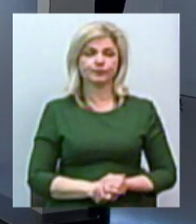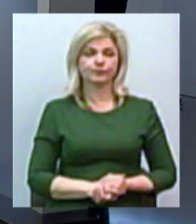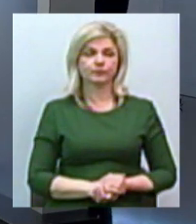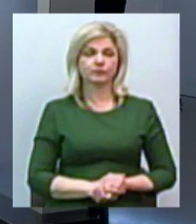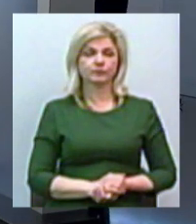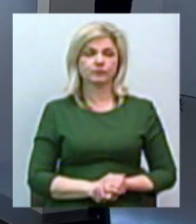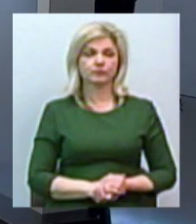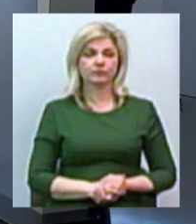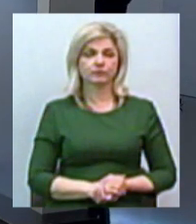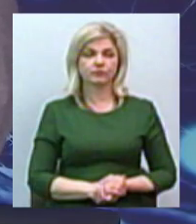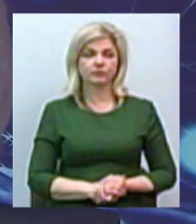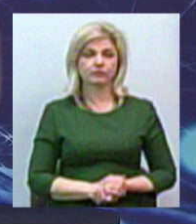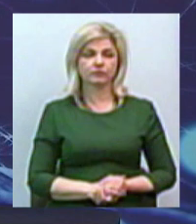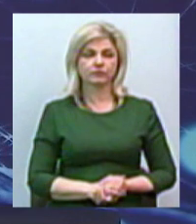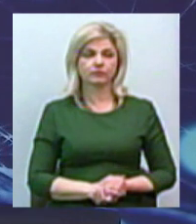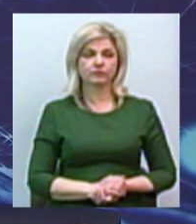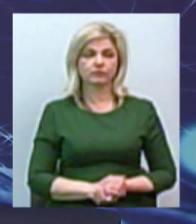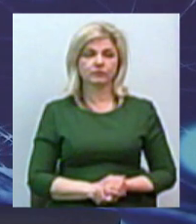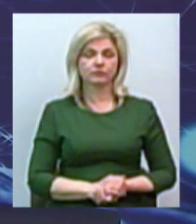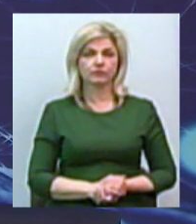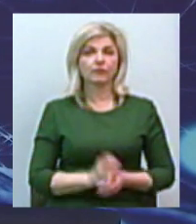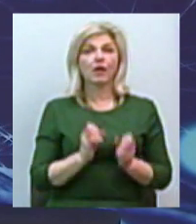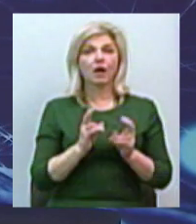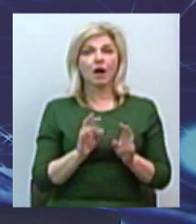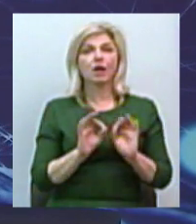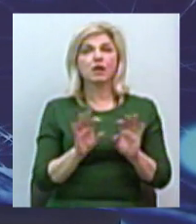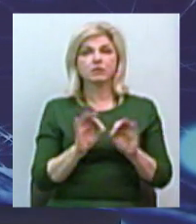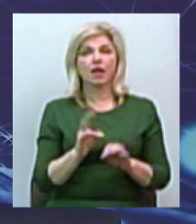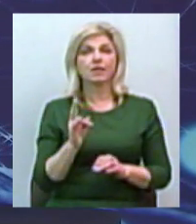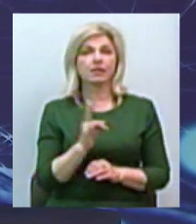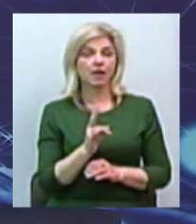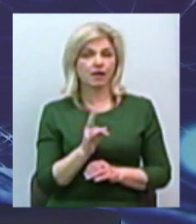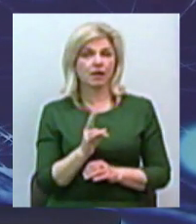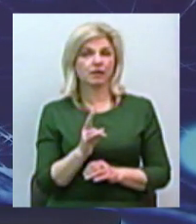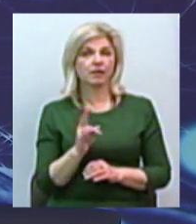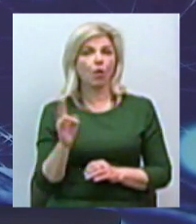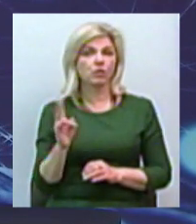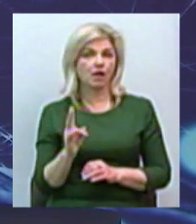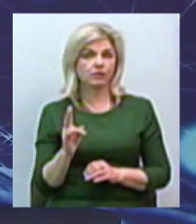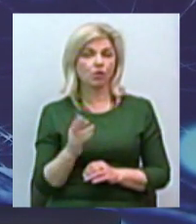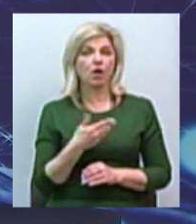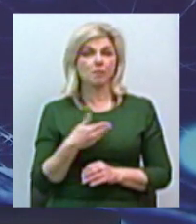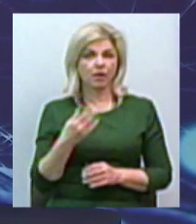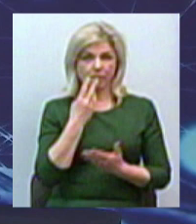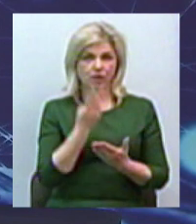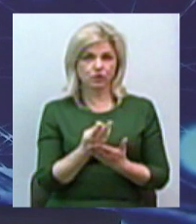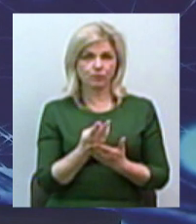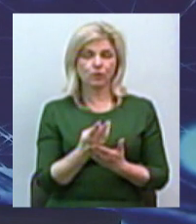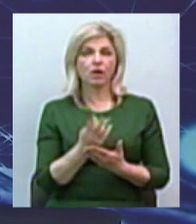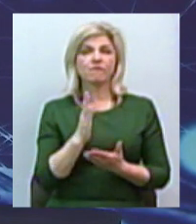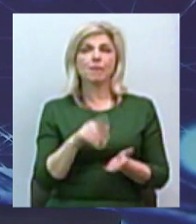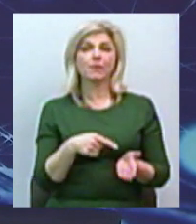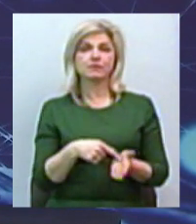Ну, як вже сказала Наталя Ніколаєнка, ми бачимо, що в